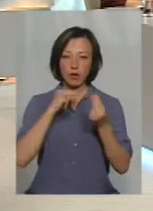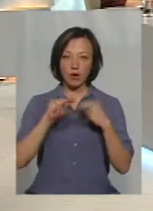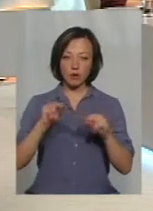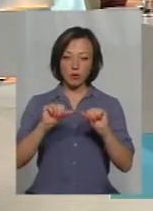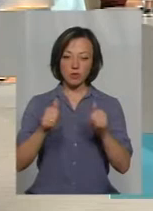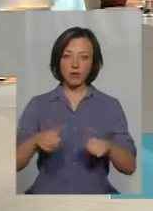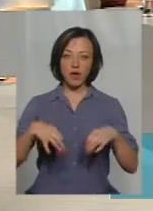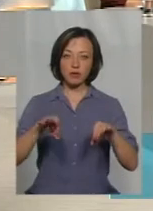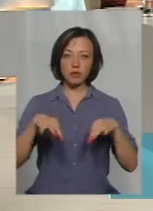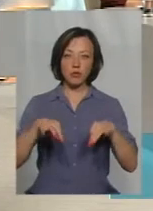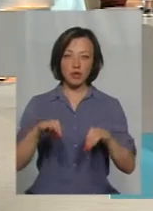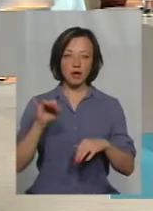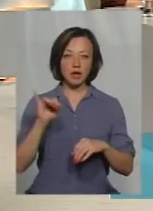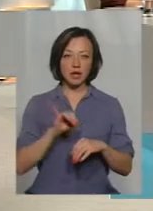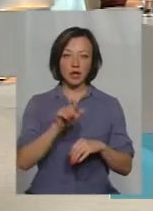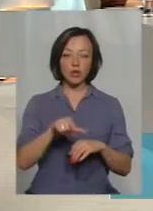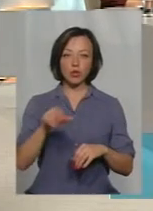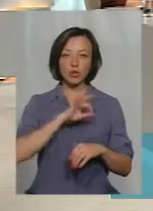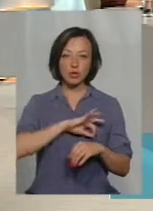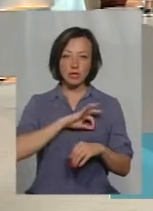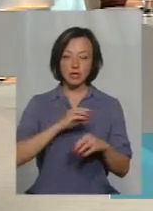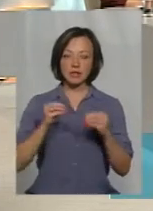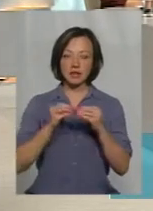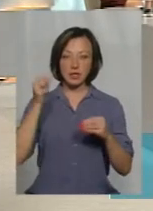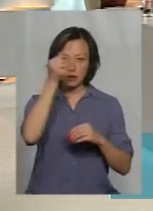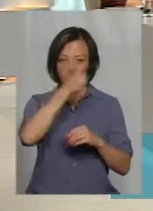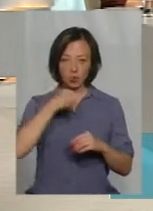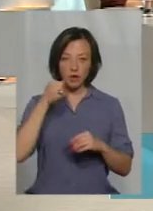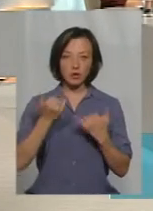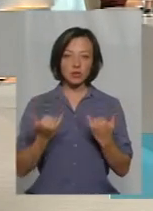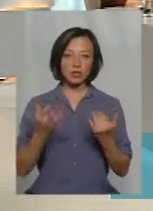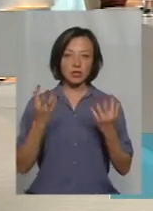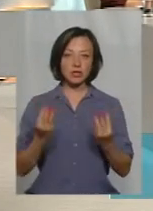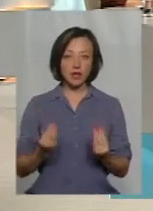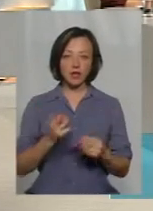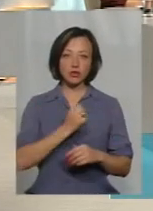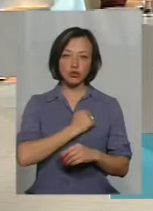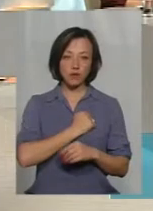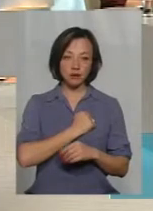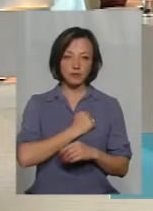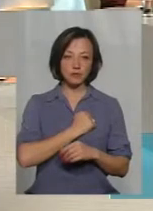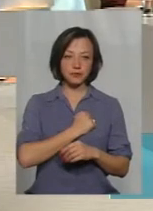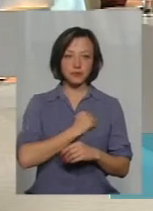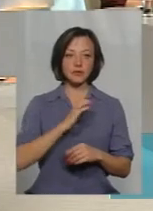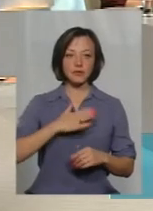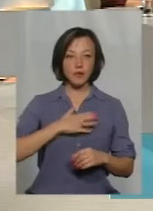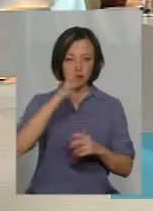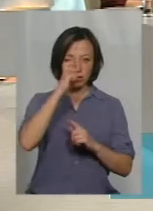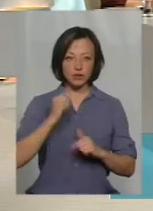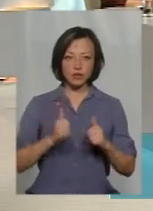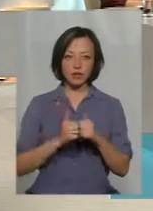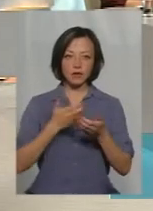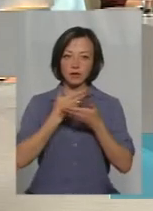модифікацію автомобіля і люди користувалися ним 10 років, то на сьогоднішній день, на жаль, в нашій державі не